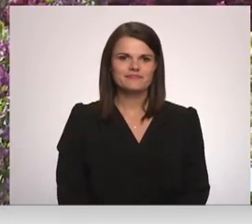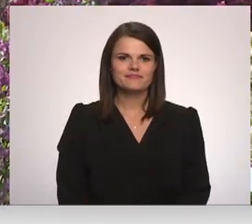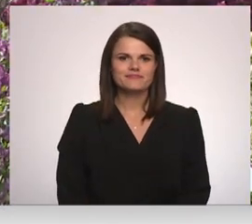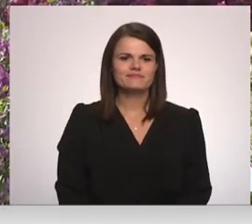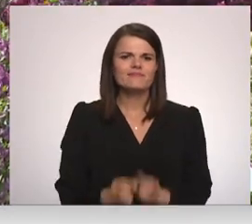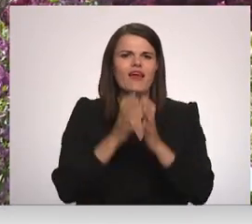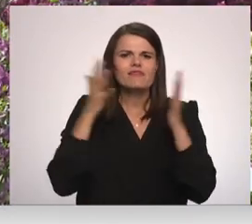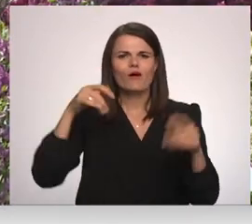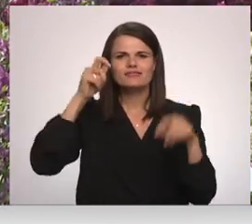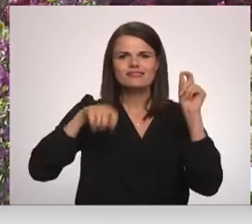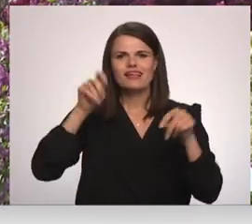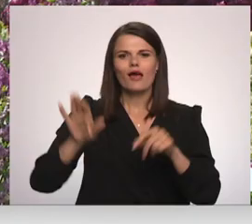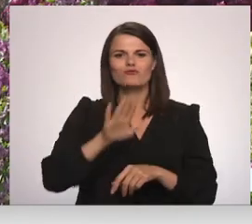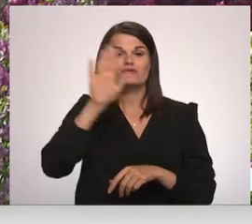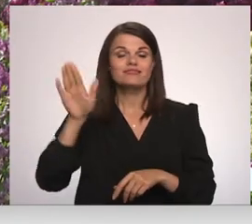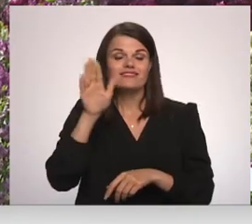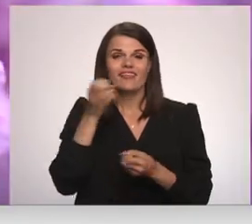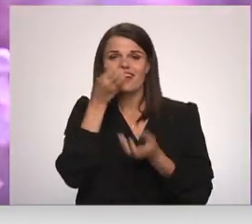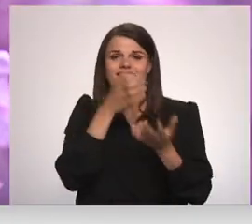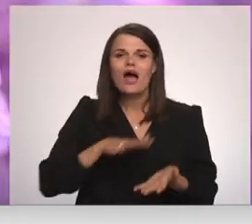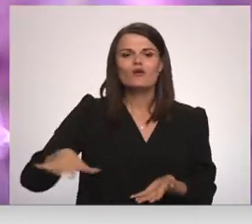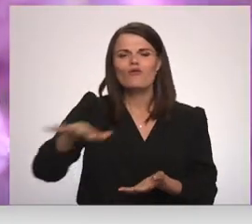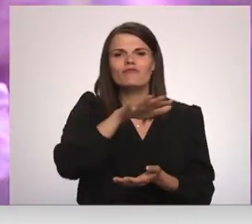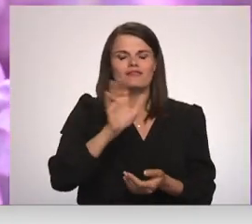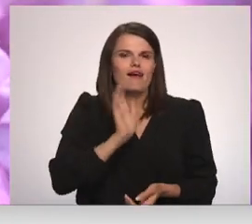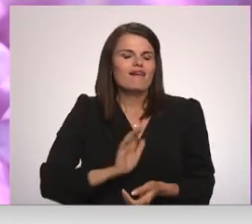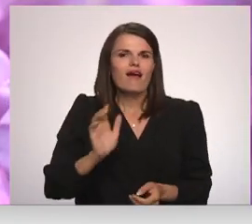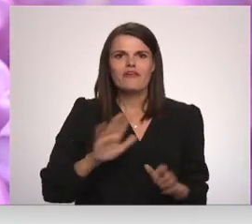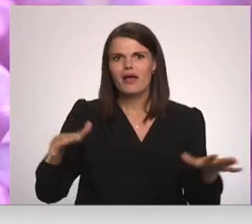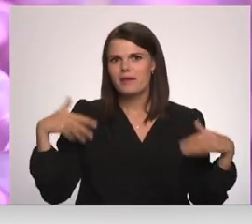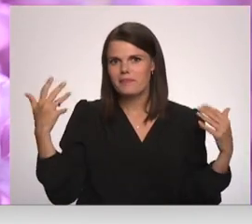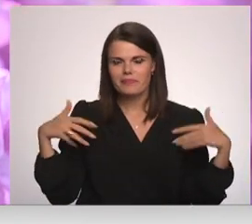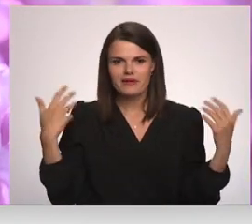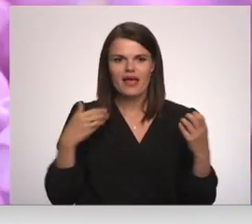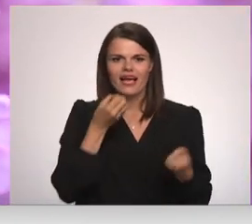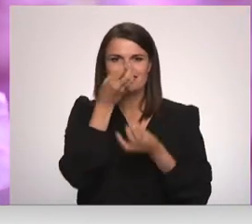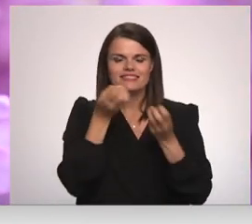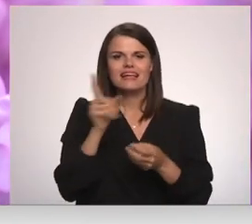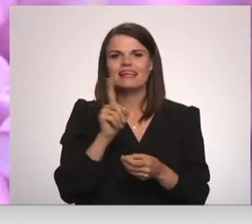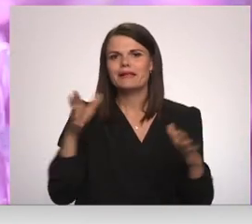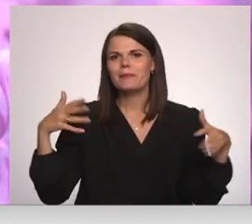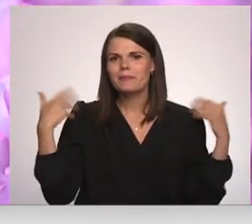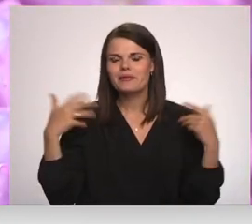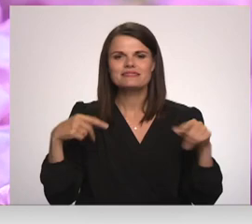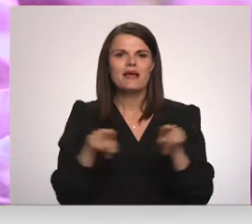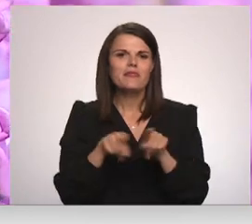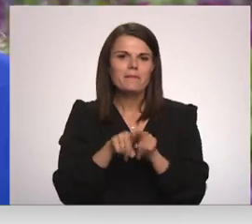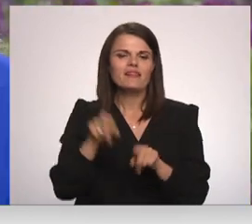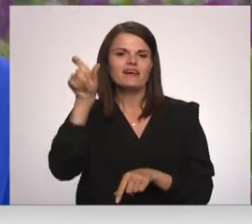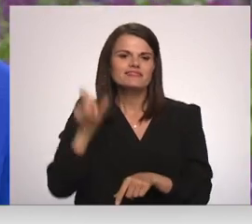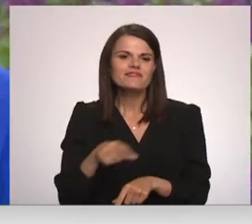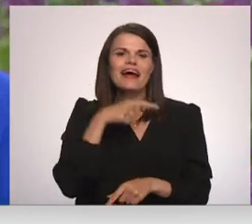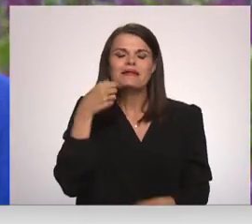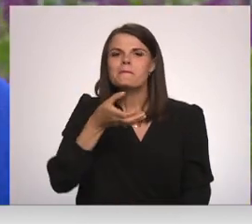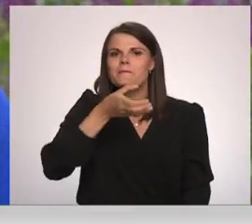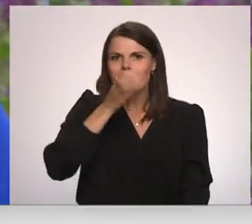Daudzās lietus dienas dobeles ceriņu dārzā tiek gaidītas ar prieku. Ceriņi ir priecīgi, jo viņi tāpat kā cilvēki vēlas